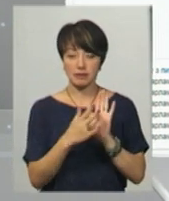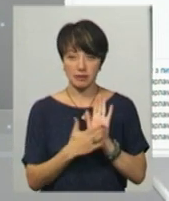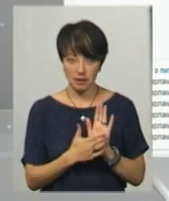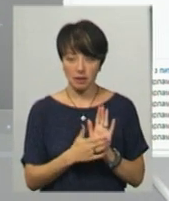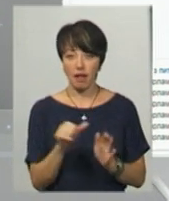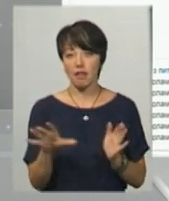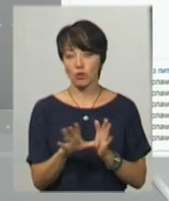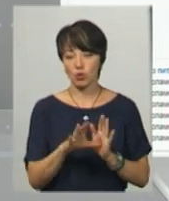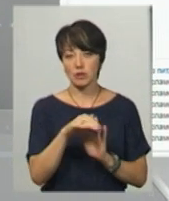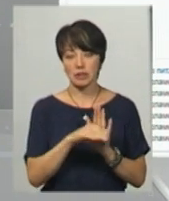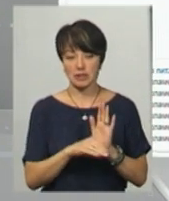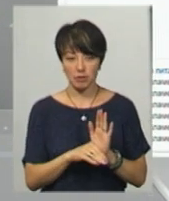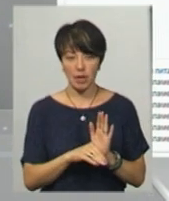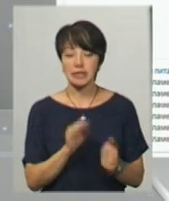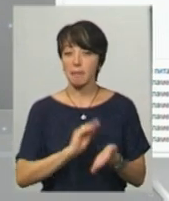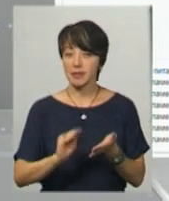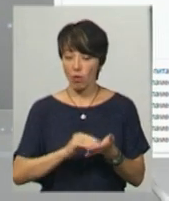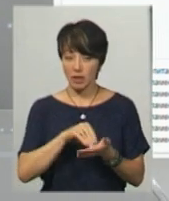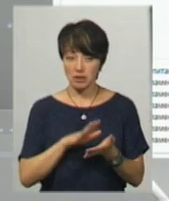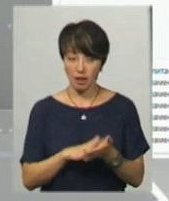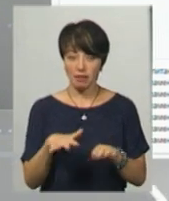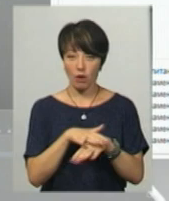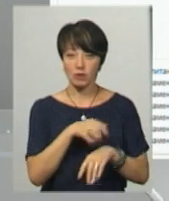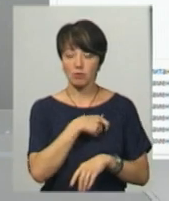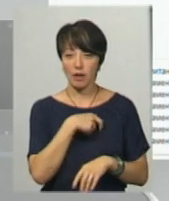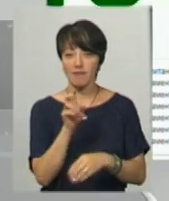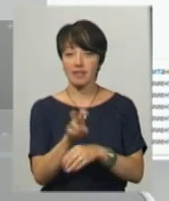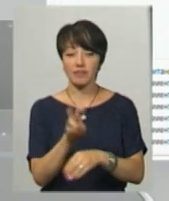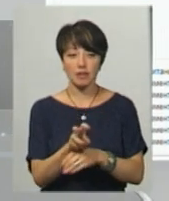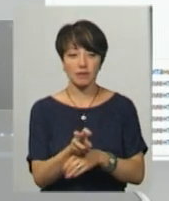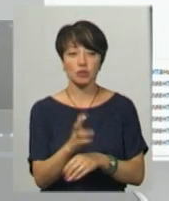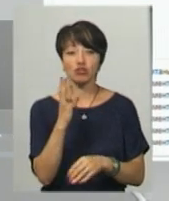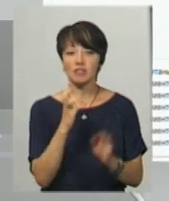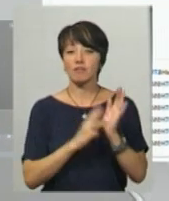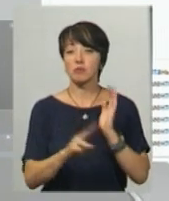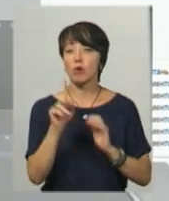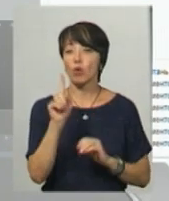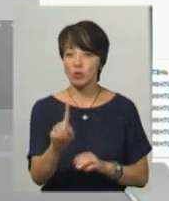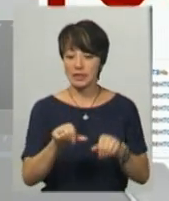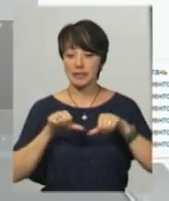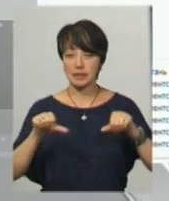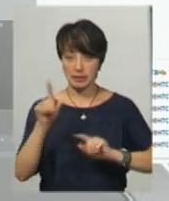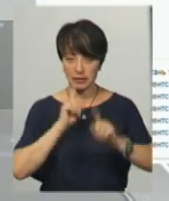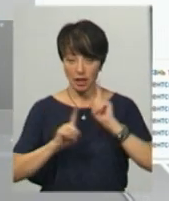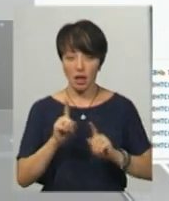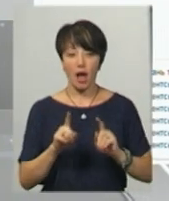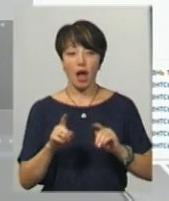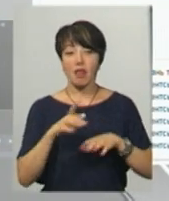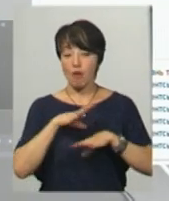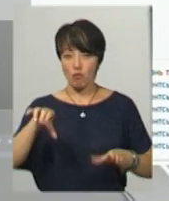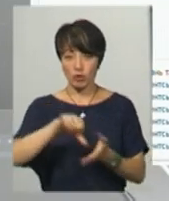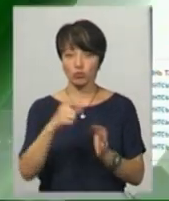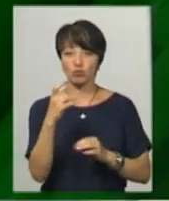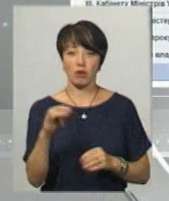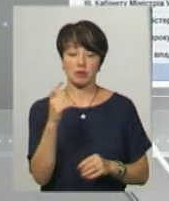допомогою електронної системи. За письмовою реєстрацією народний депутат відвідав пленарне засідання 481 раз. Відсутній з невідомих причин